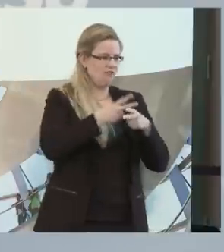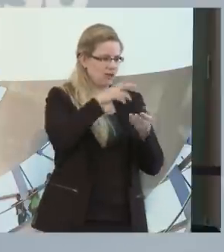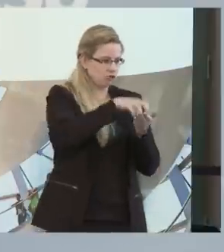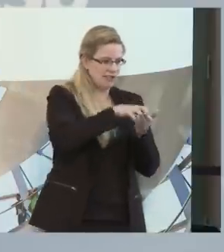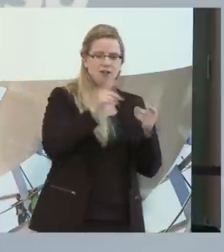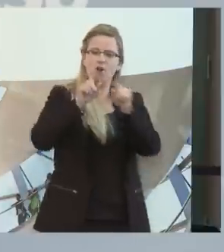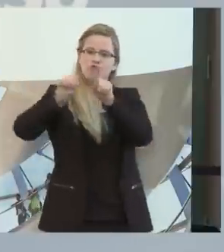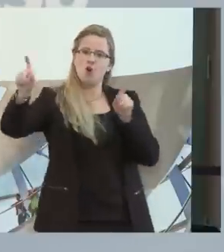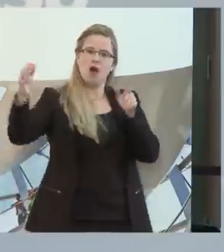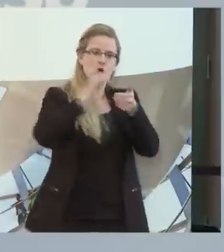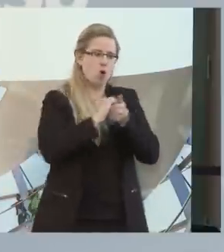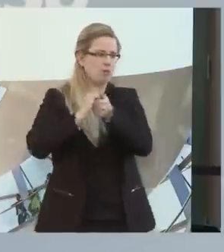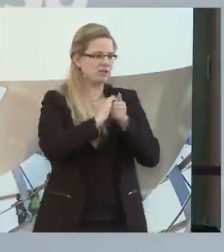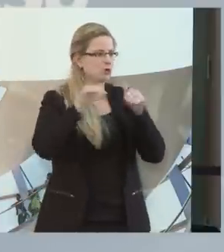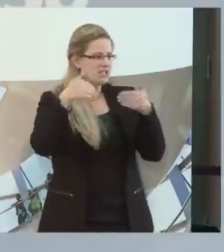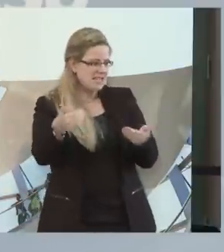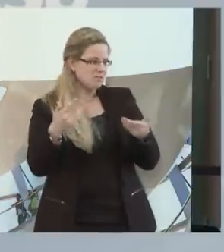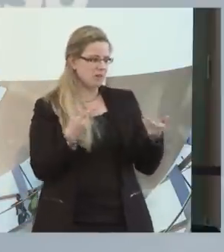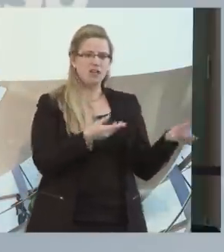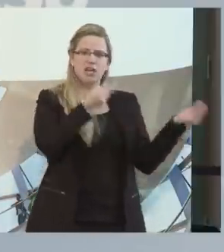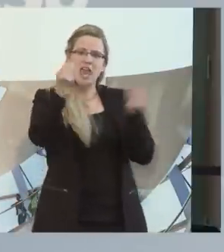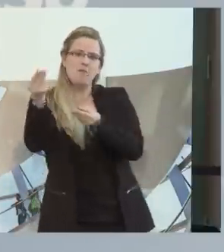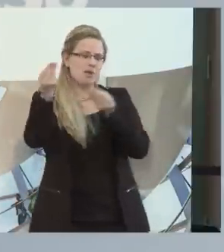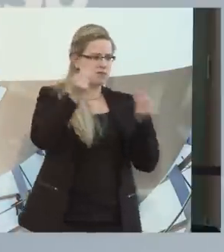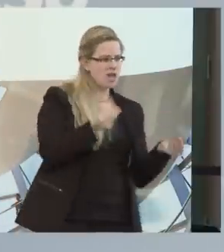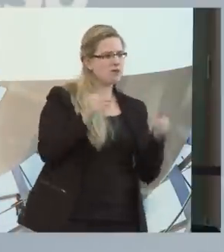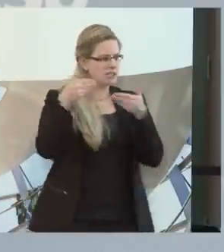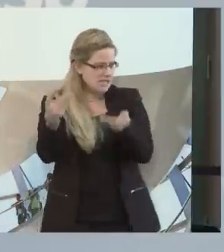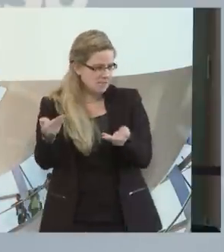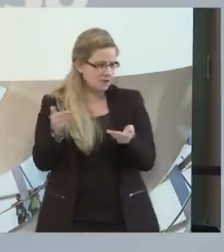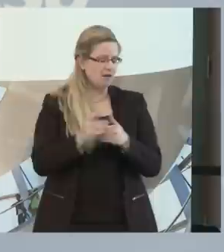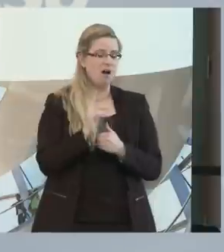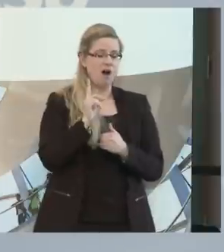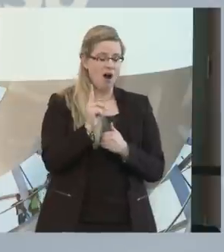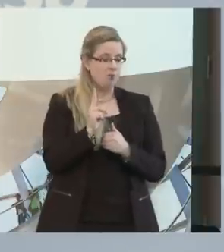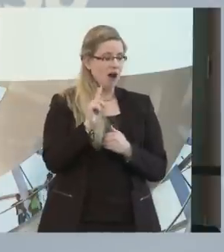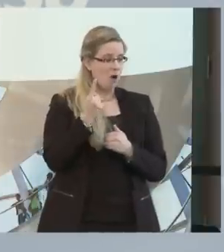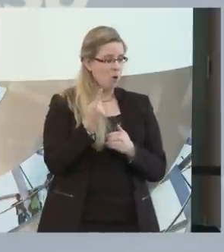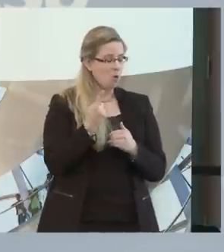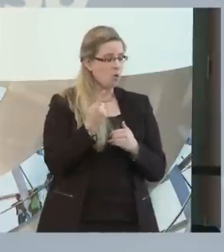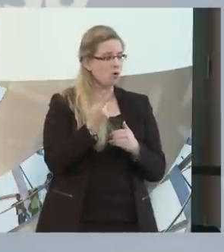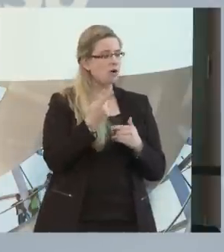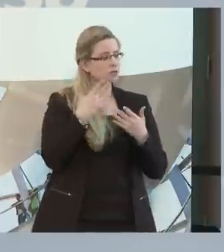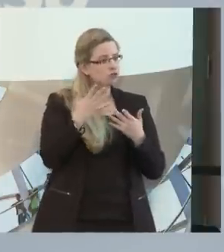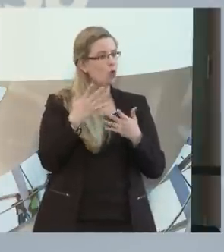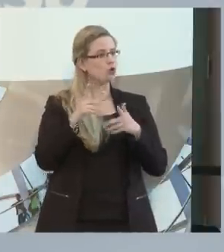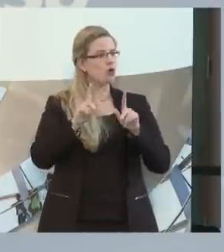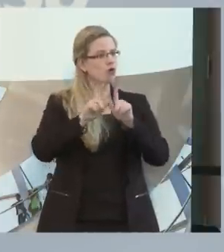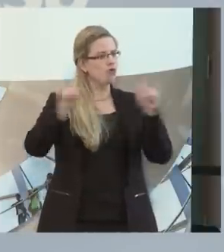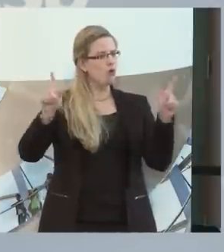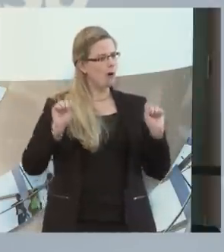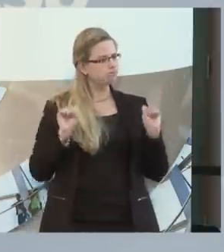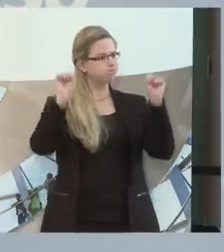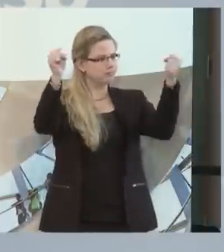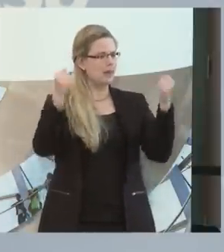sodass wir ein Geben und Nehmen haben. Andererseits ist es auch so, dass wir eigenständig Firmen gegründet haben,